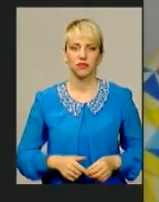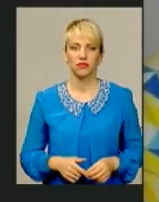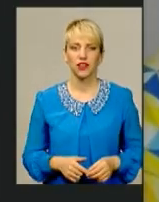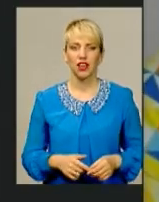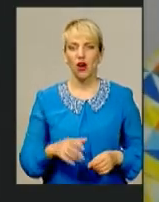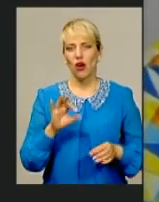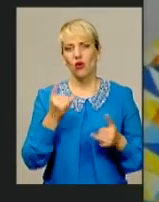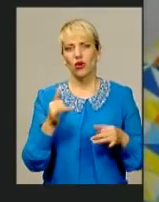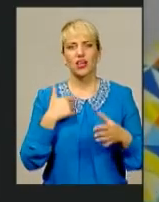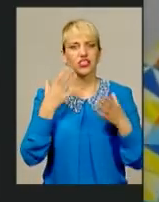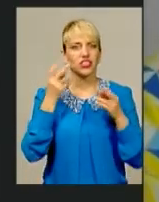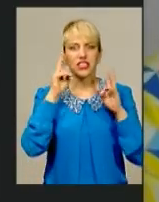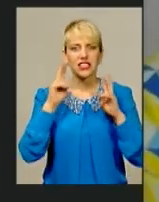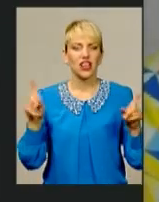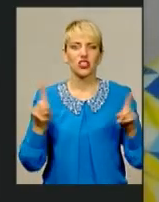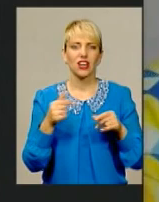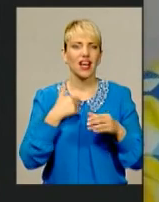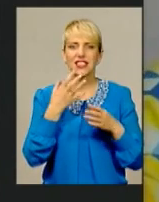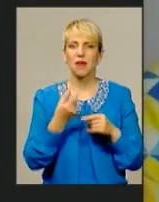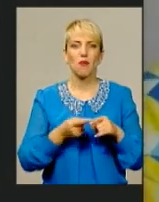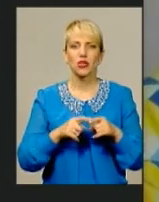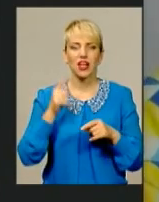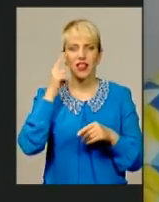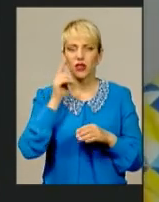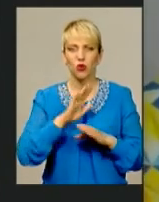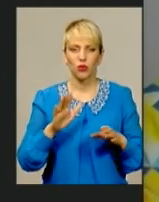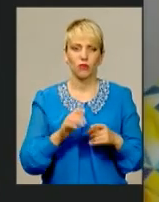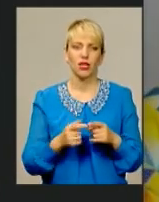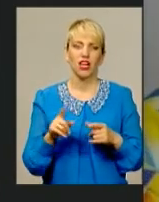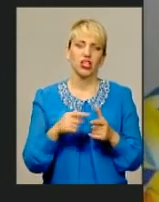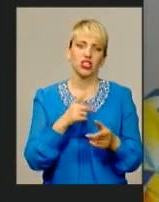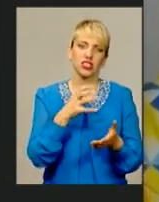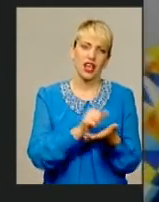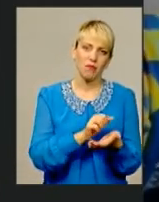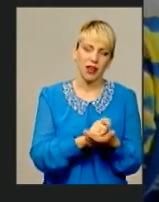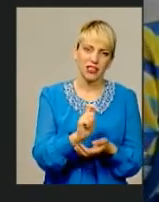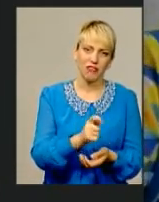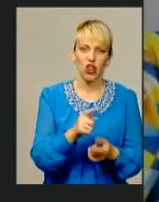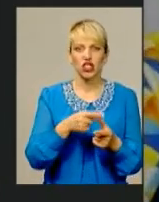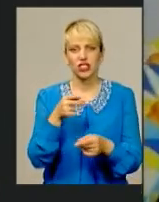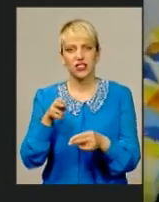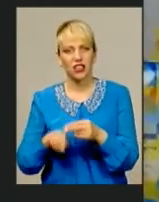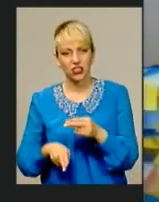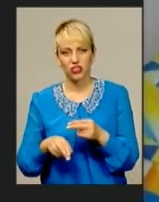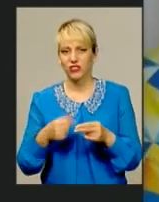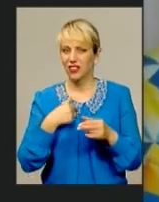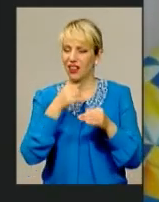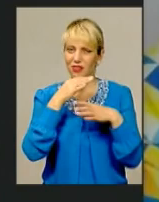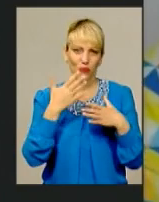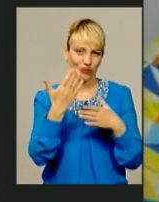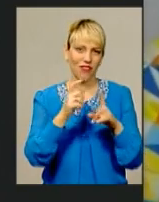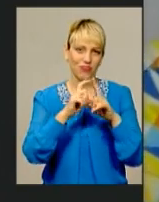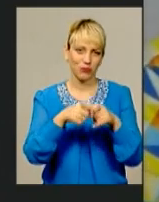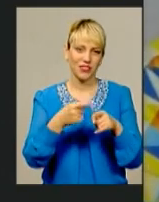Я ще не знаю, чесно кажучи, я ще про це не думала, чи хочу їхати водяйство, чи хочу закінчувати. також, не можу повиснути